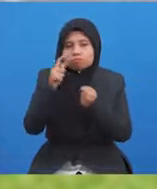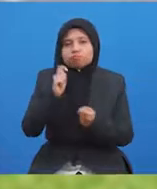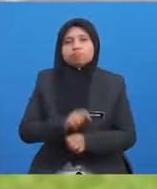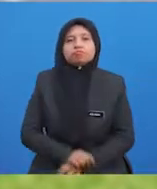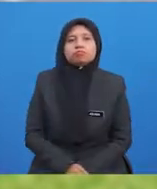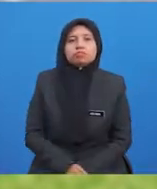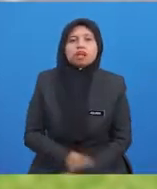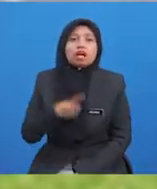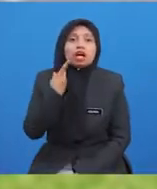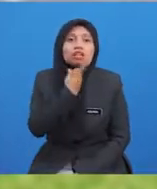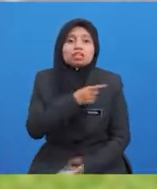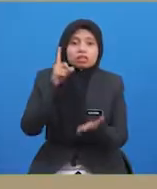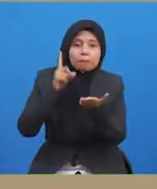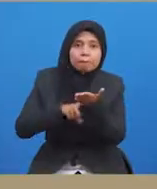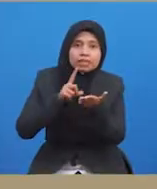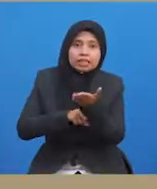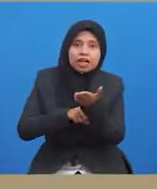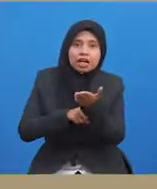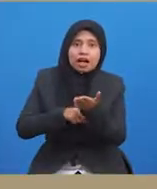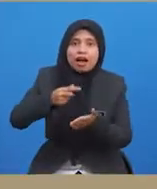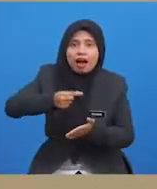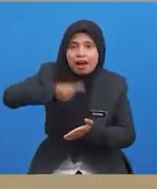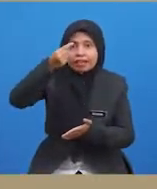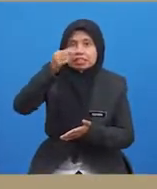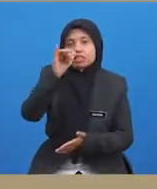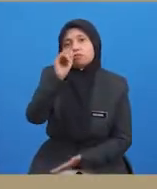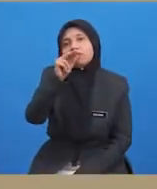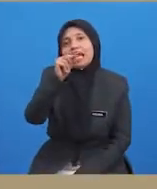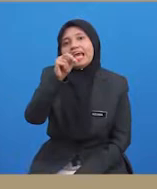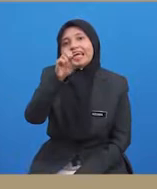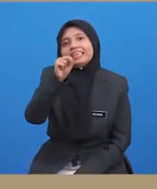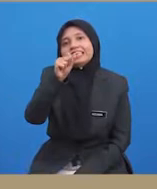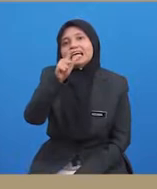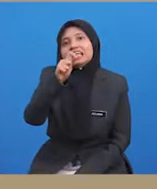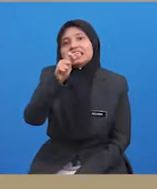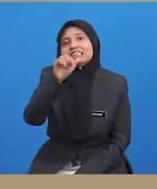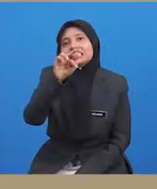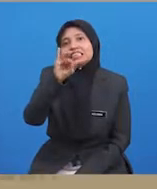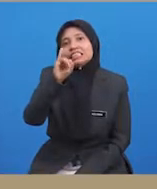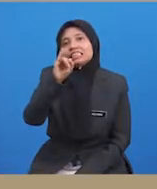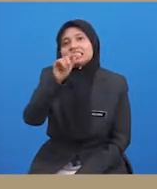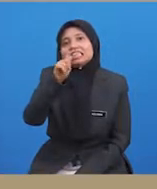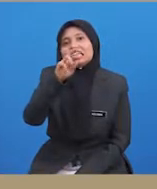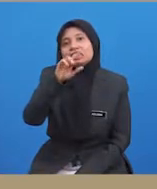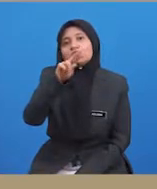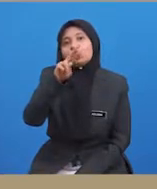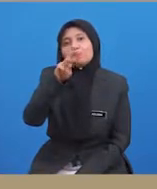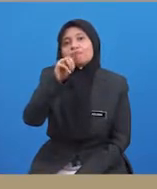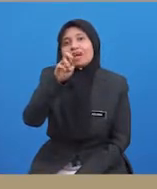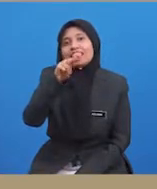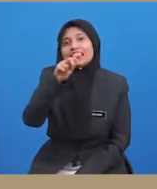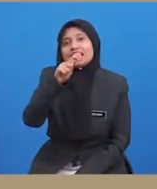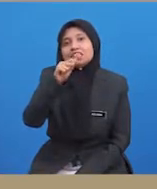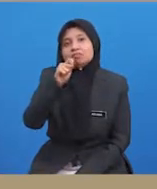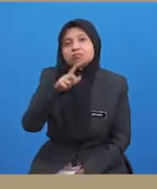kita bincang pula keagresifan instrumental. Keagresifan instrumental merujuk